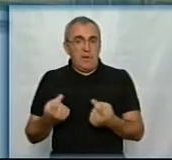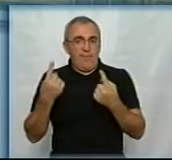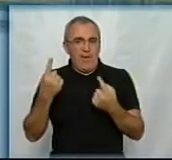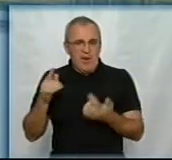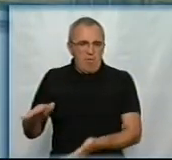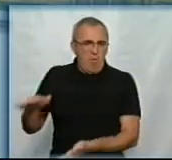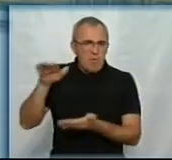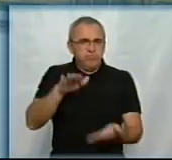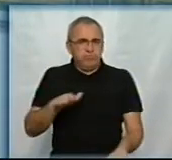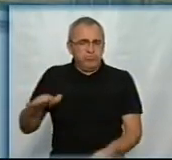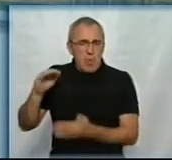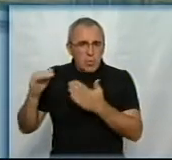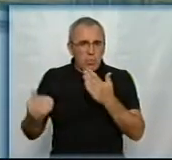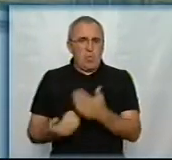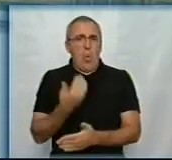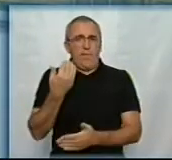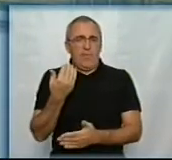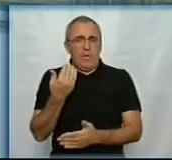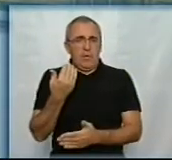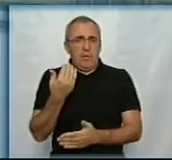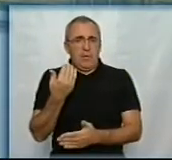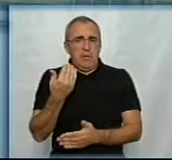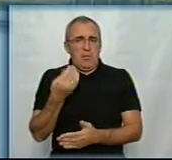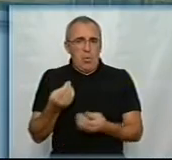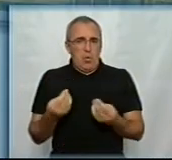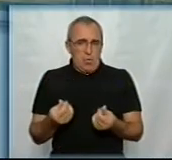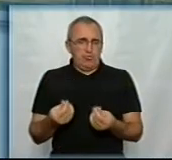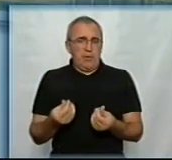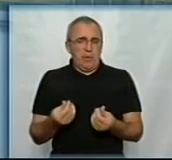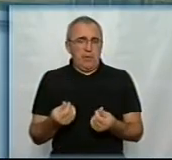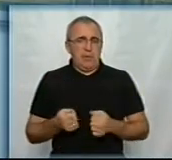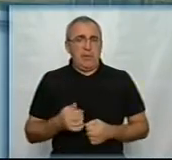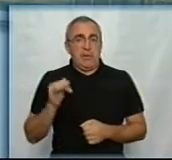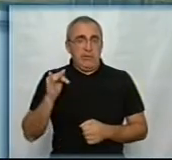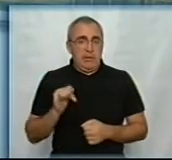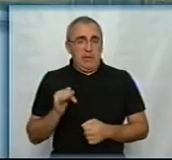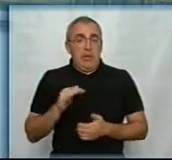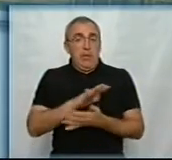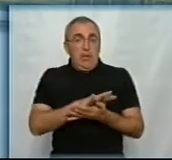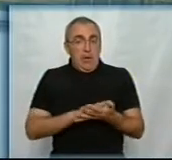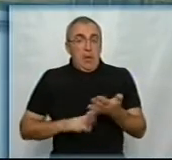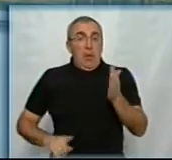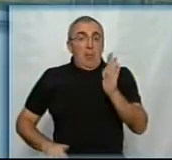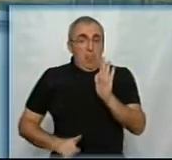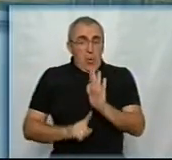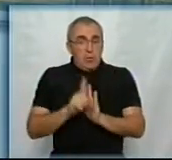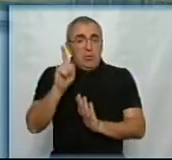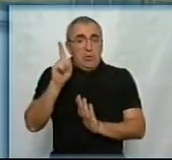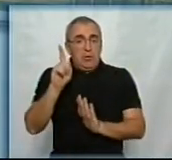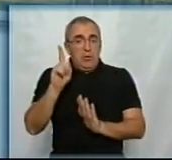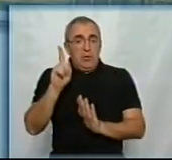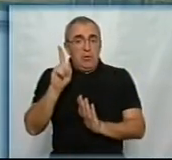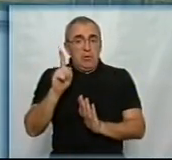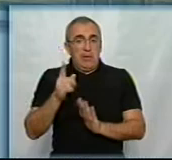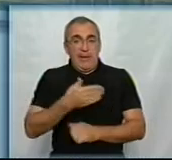кількість нових грошей. І далі ми почали, як кажуть,